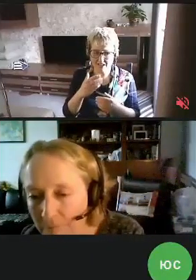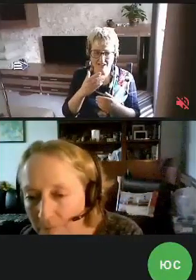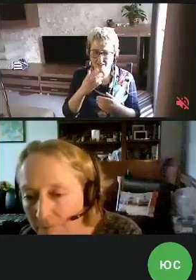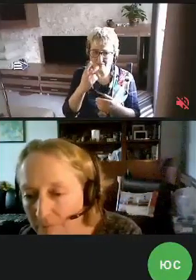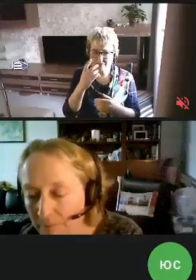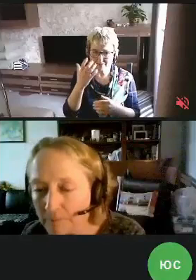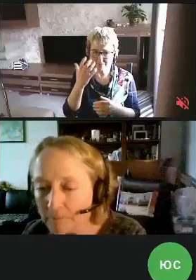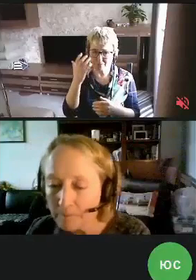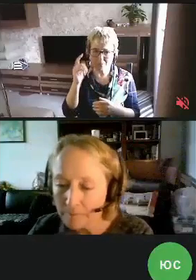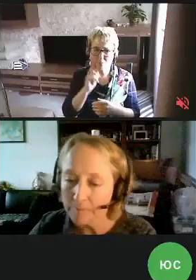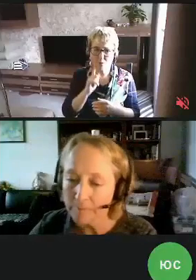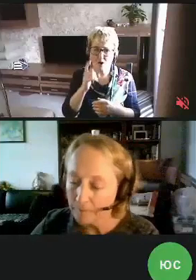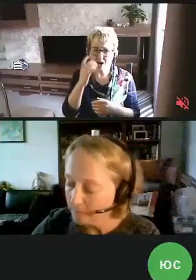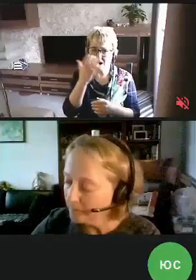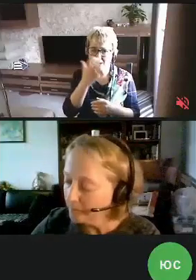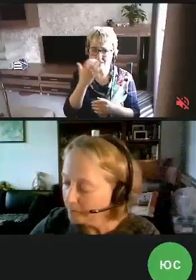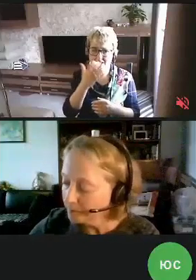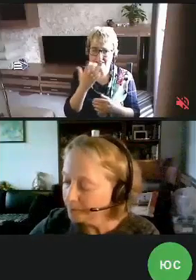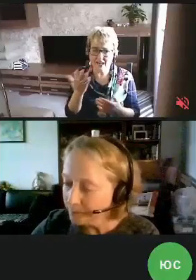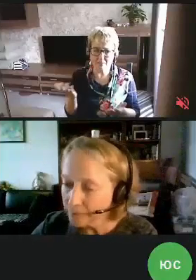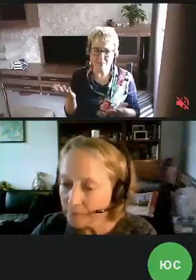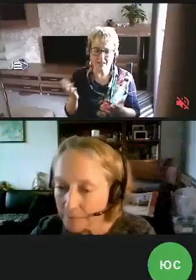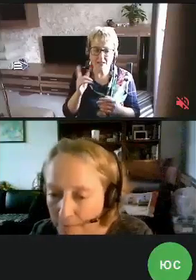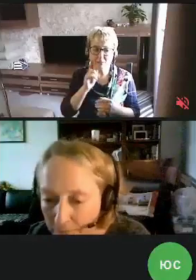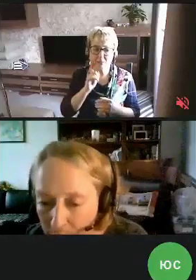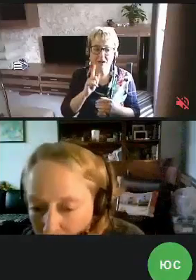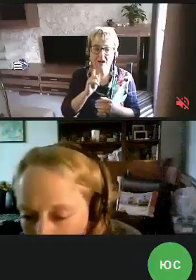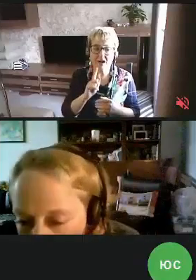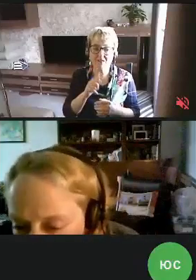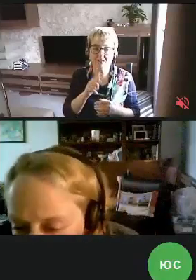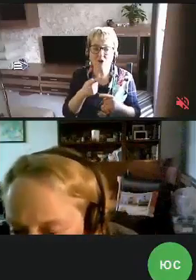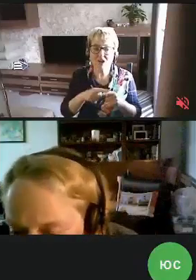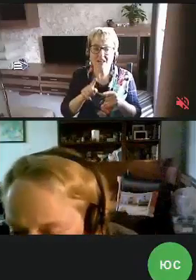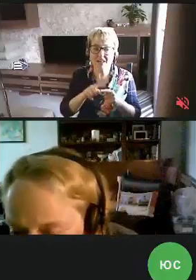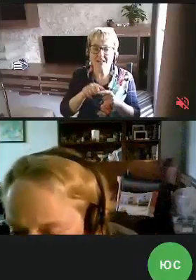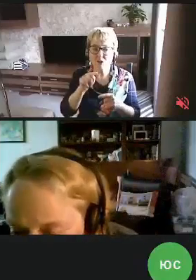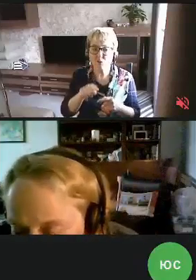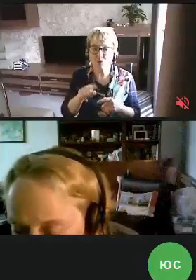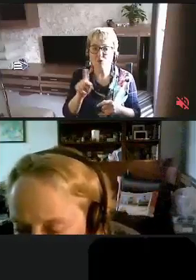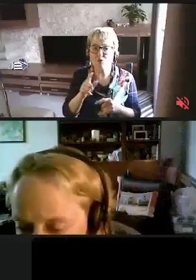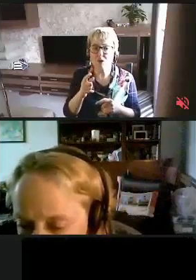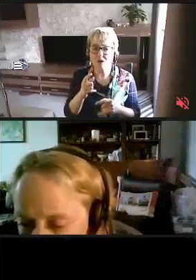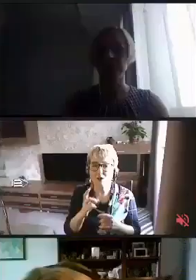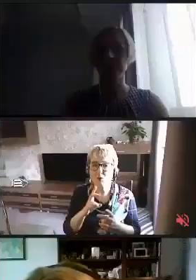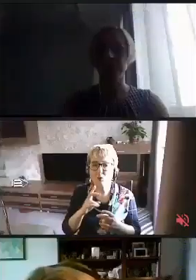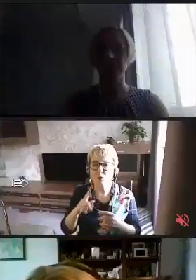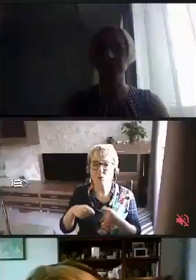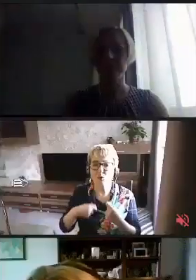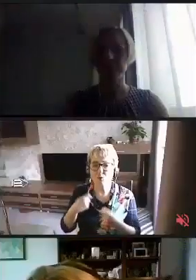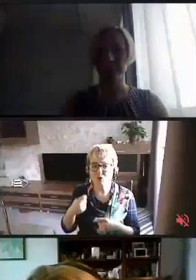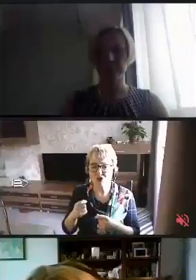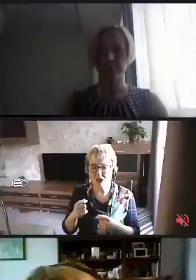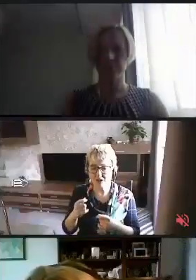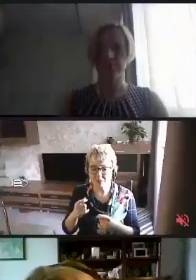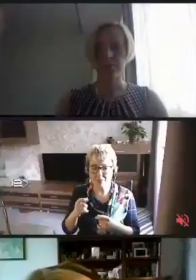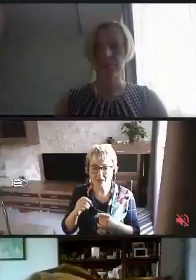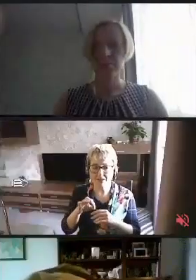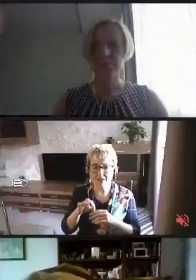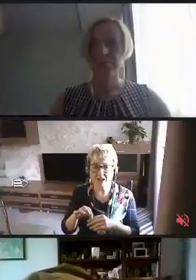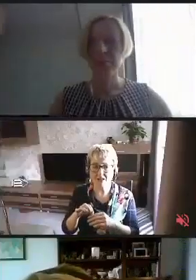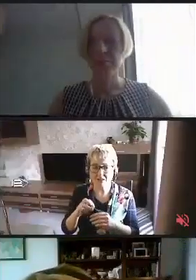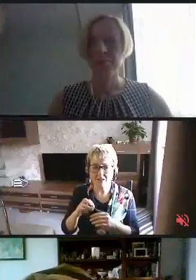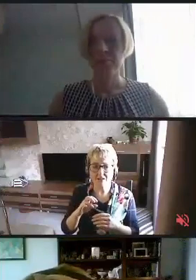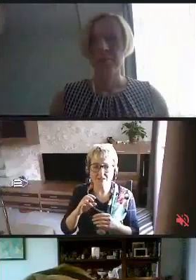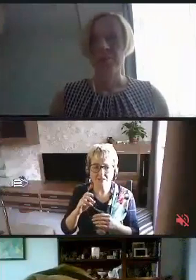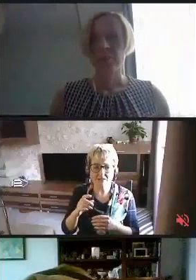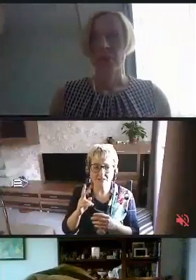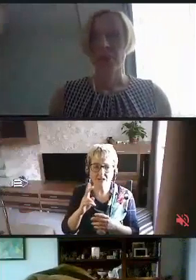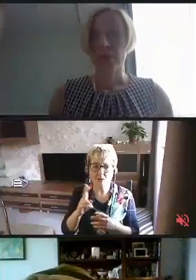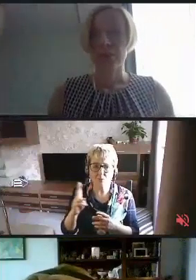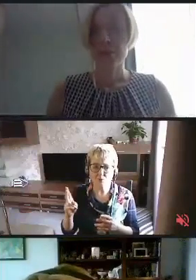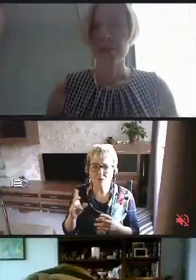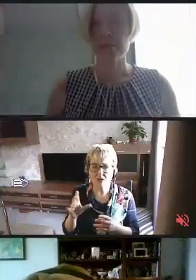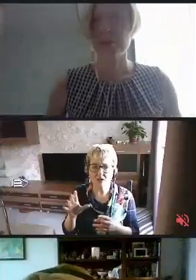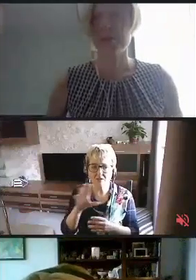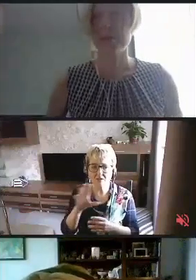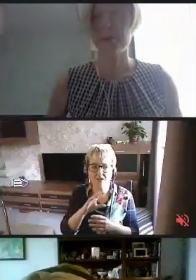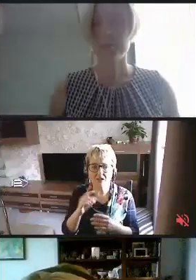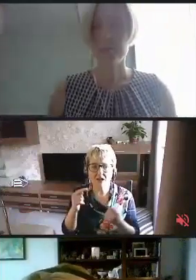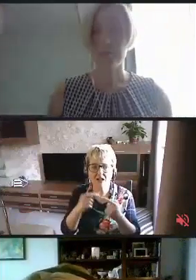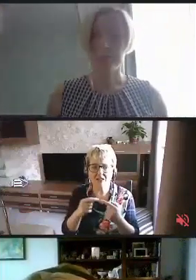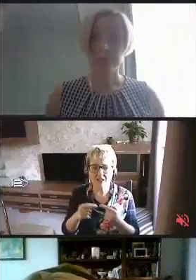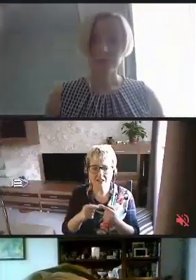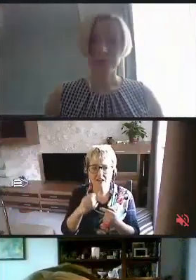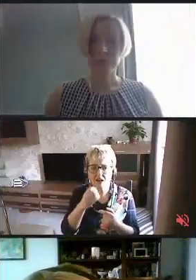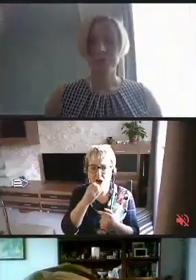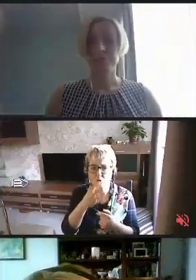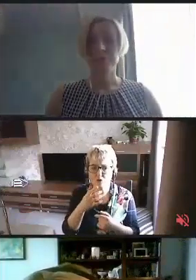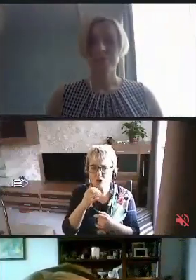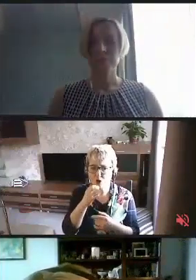незаметно пока. Незаметно. И это то, что наносит ущерб, в общем, много кому. Ну, вот конкретных